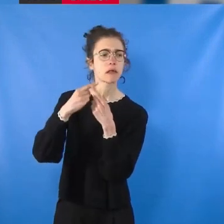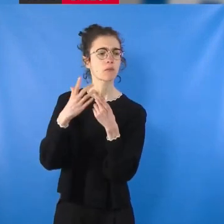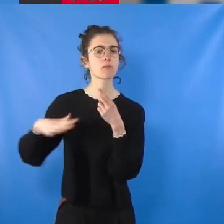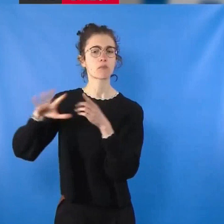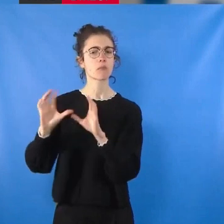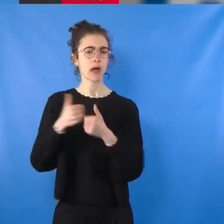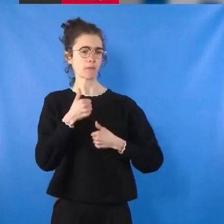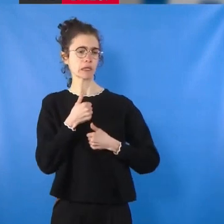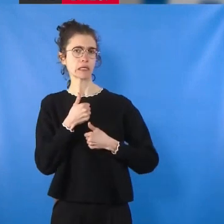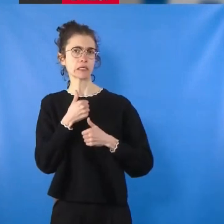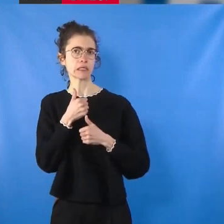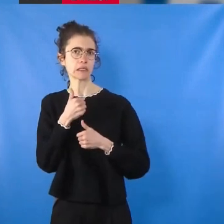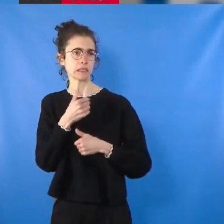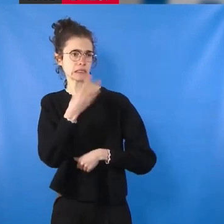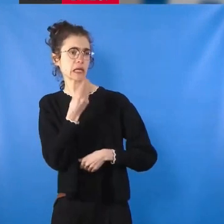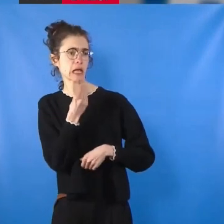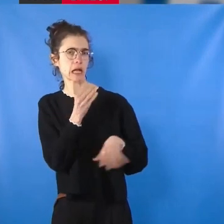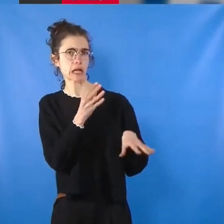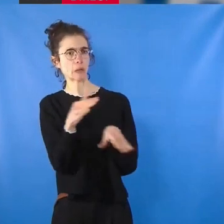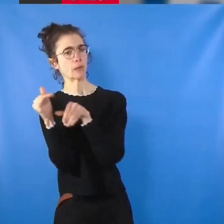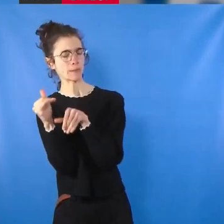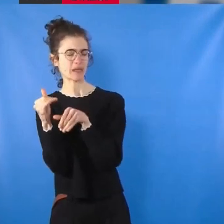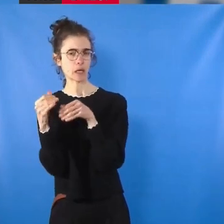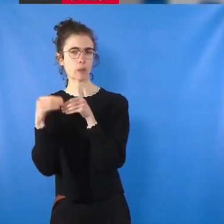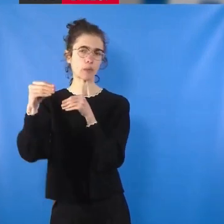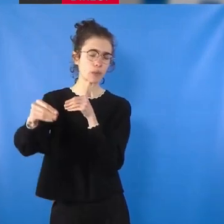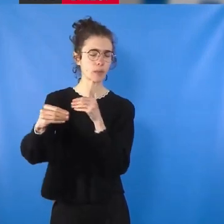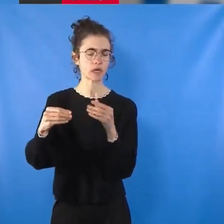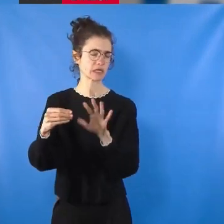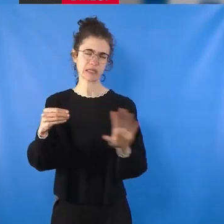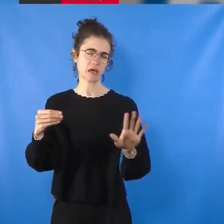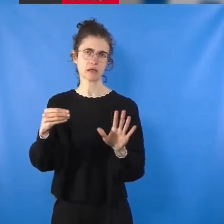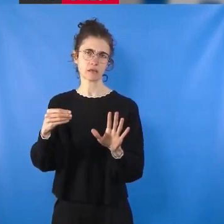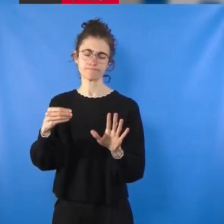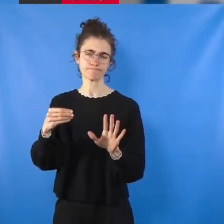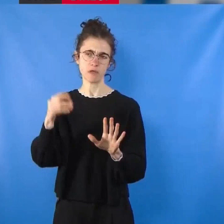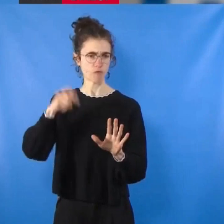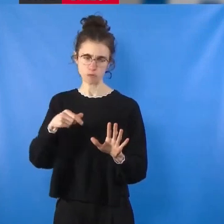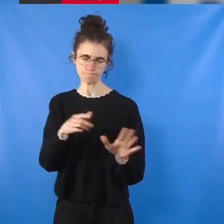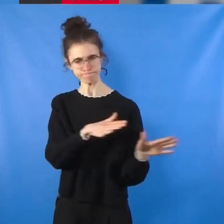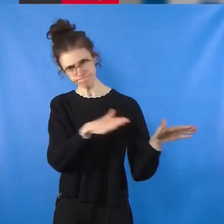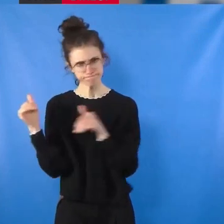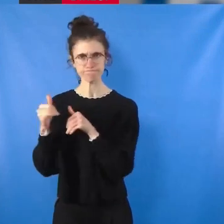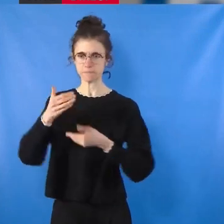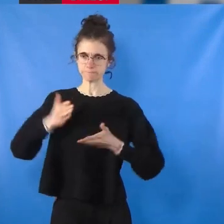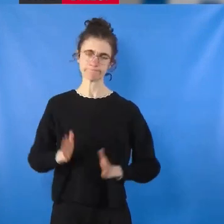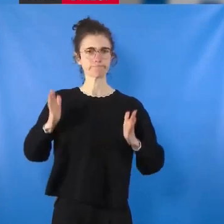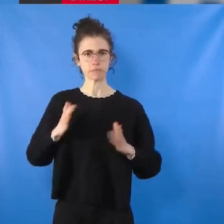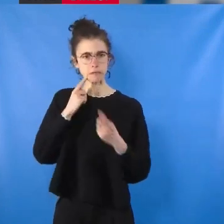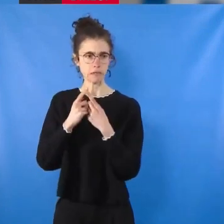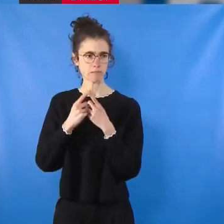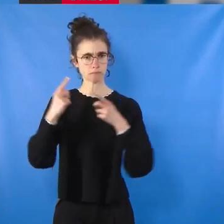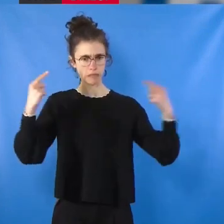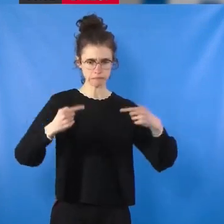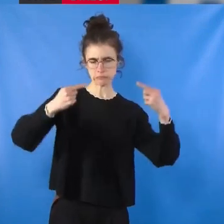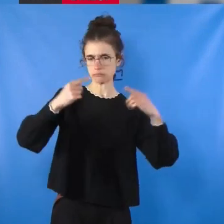Ils doivent permettre l'application de la résolution pour le cessez-le-feu, adopté à l'ONU à la